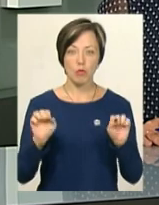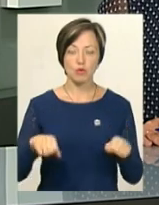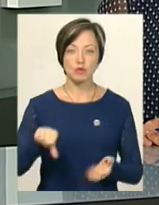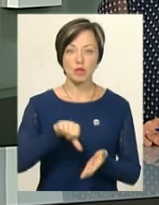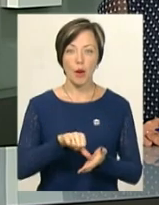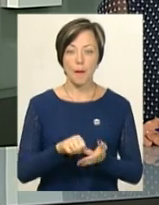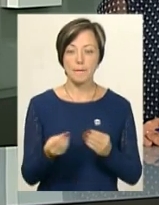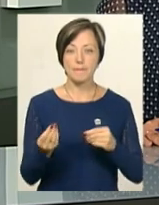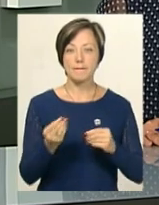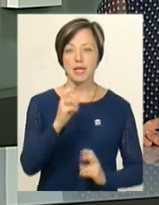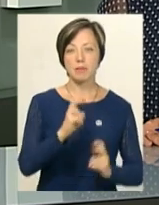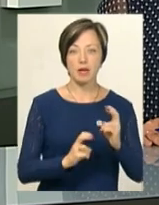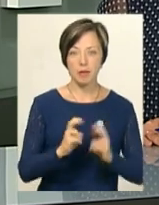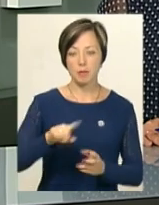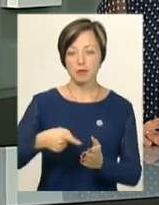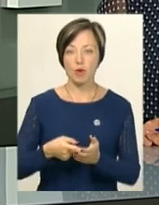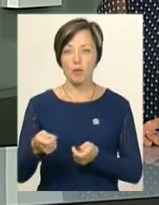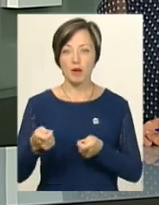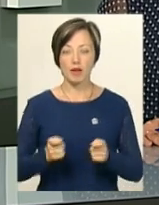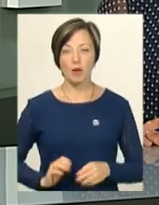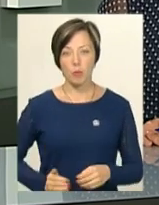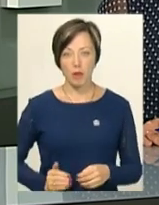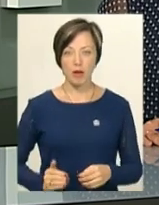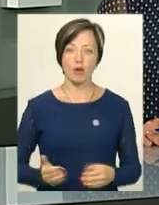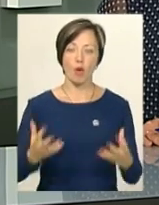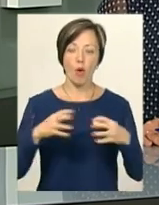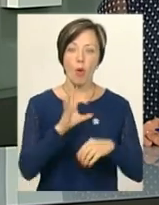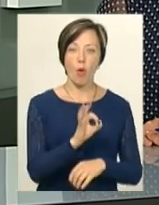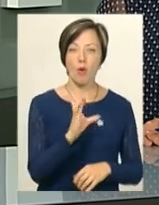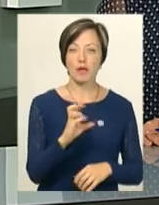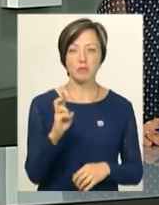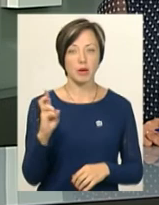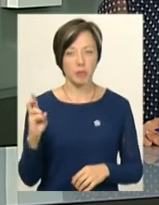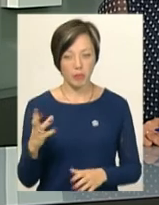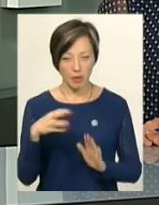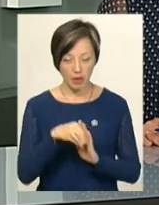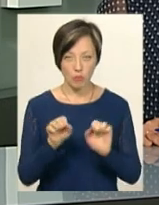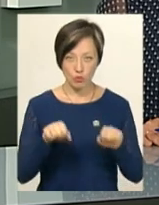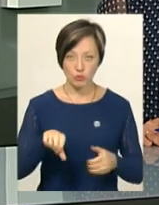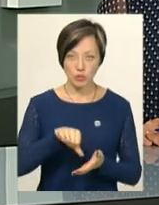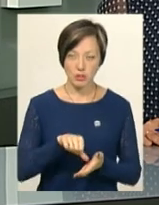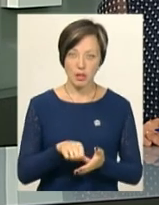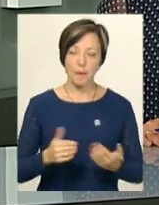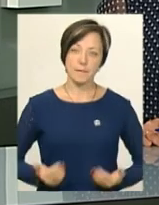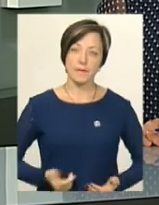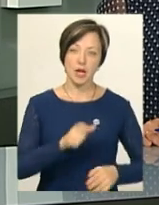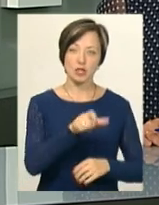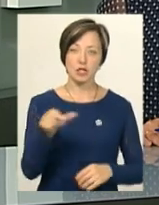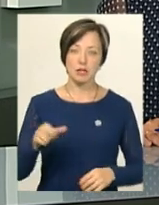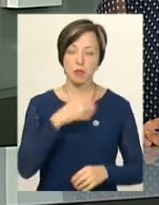брати участь підприємства, муніципальні управляючі компанії, об'єднання співвласників багатоквартирних будинків, мешканці